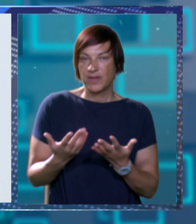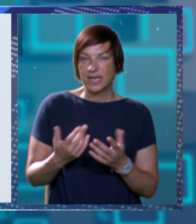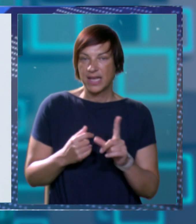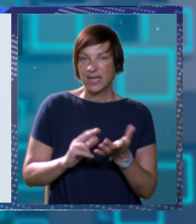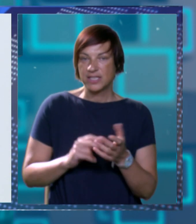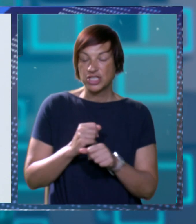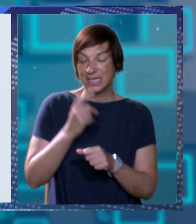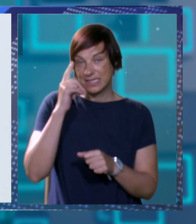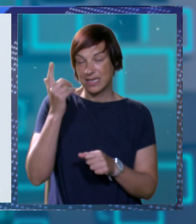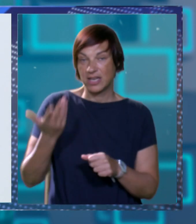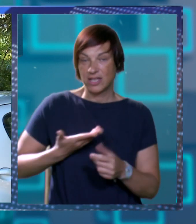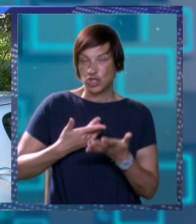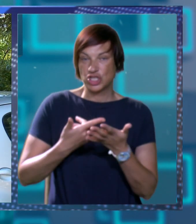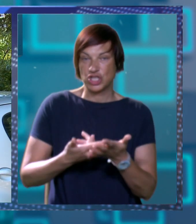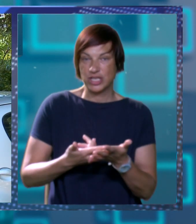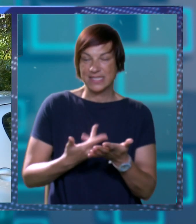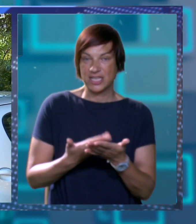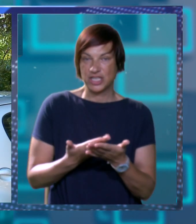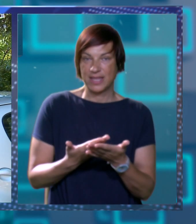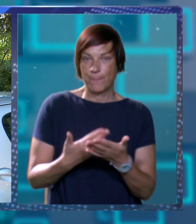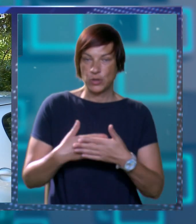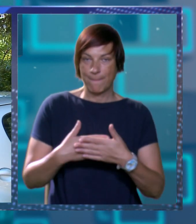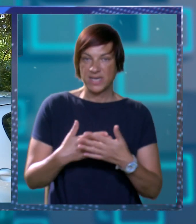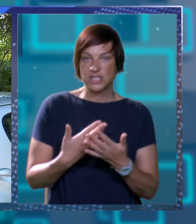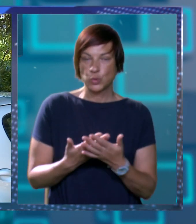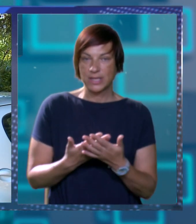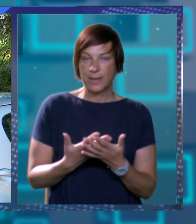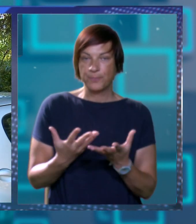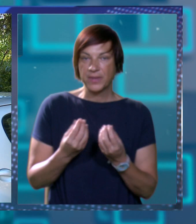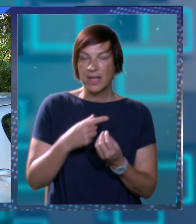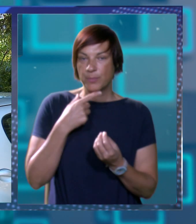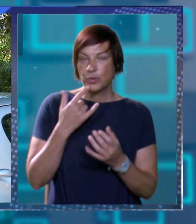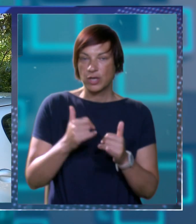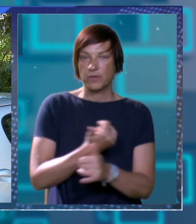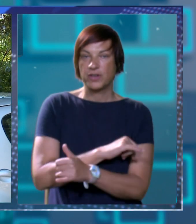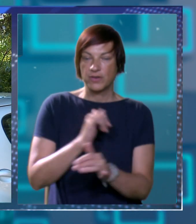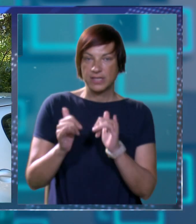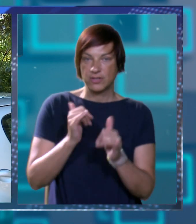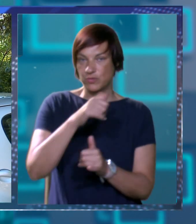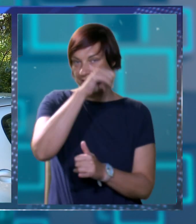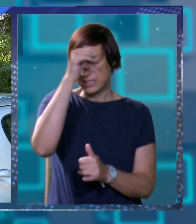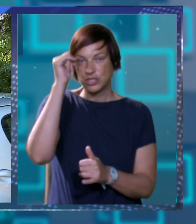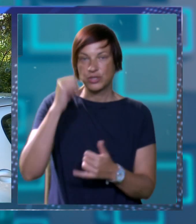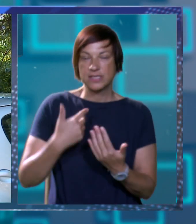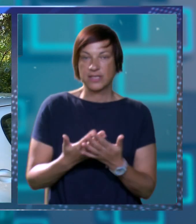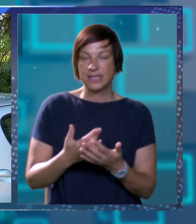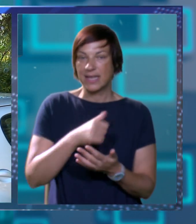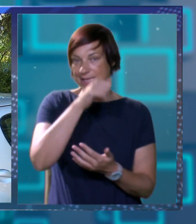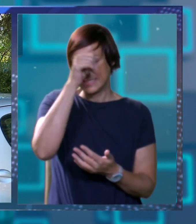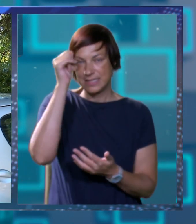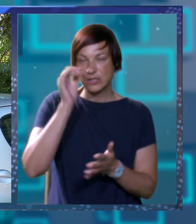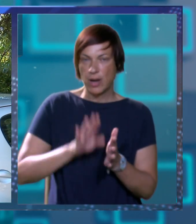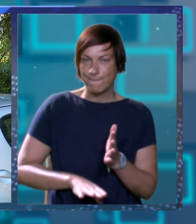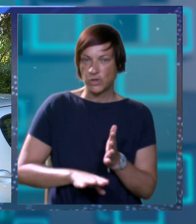inženjerska logika dođe do izražaja da bude prisutnija Puno je govora ove godine o turističkoj sezonji o tome da je sezona